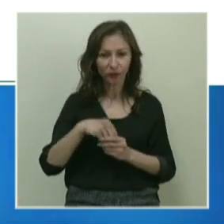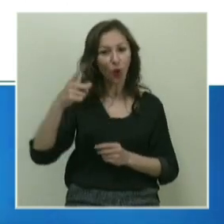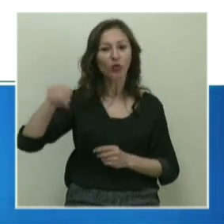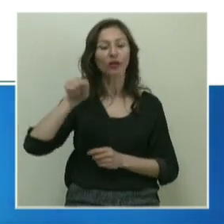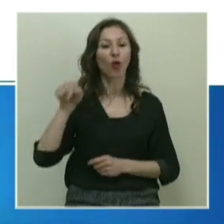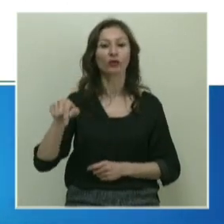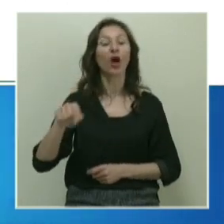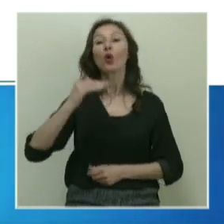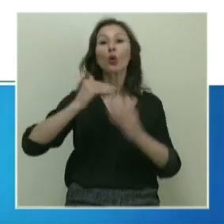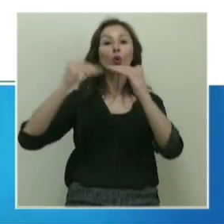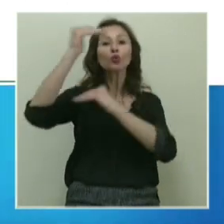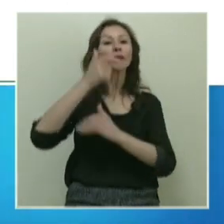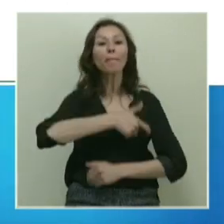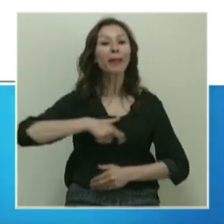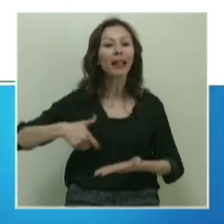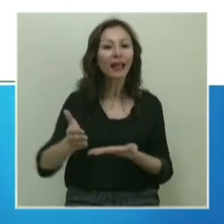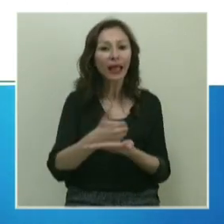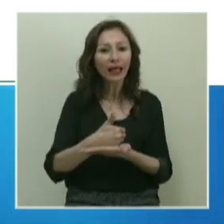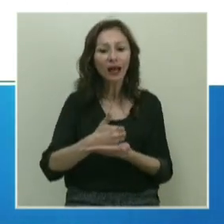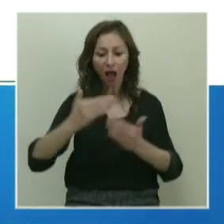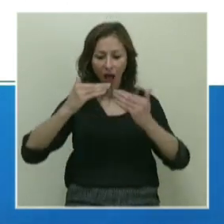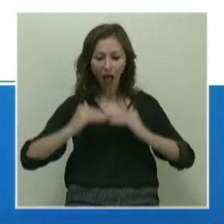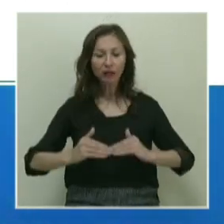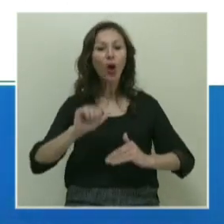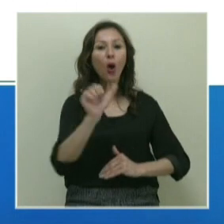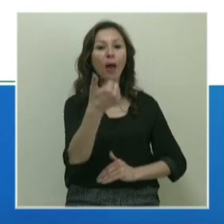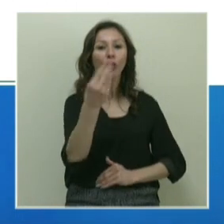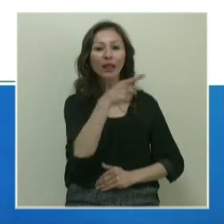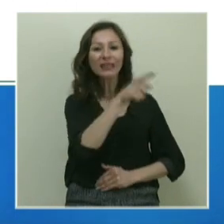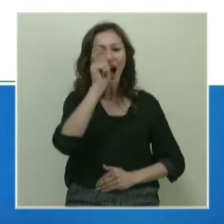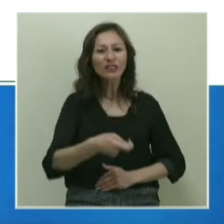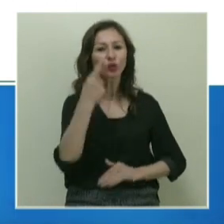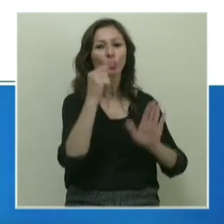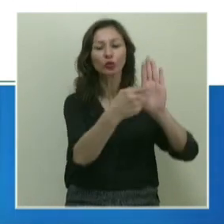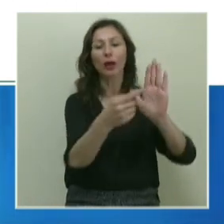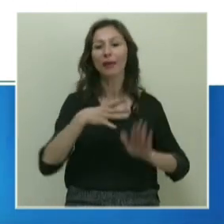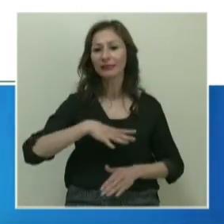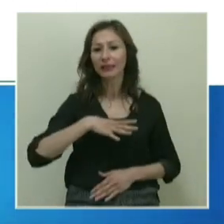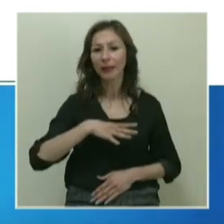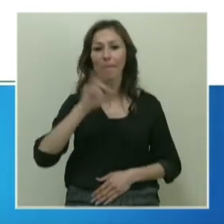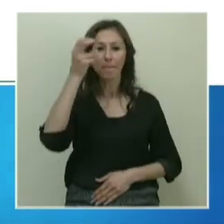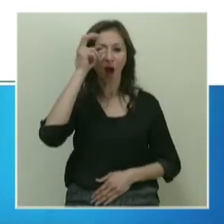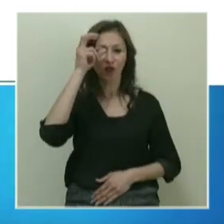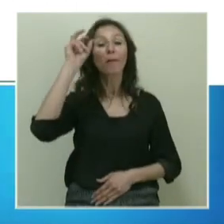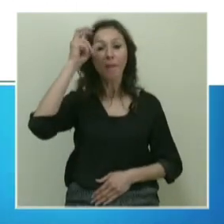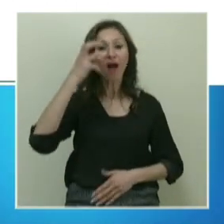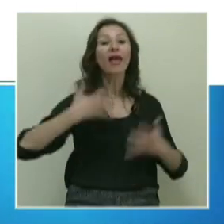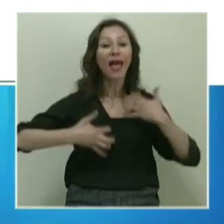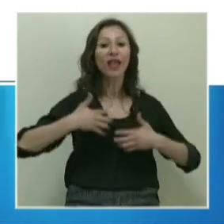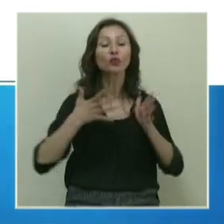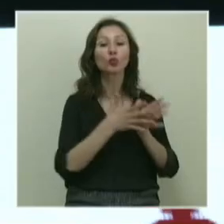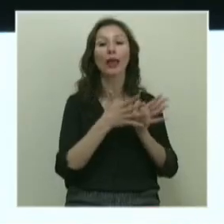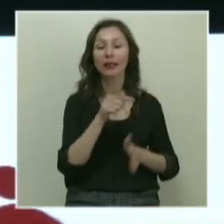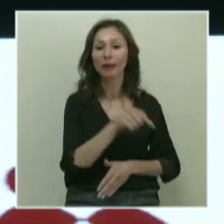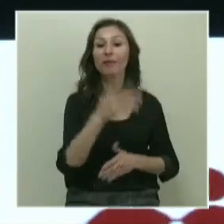da orada. Üstteki milli gelir, altta önemli olan size asıl göstermek istediğim mavi, mavi enerji